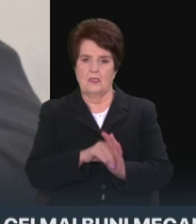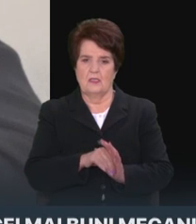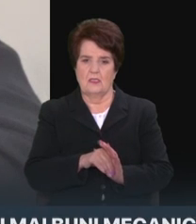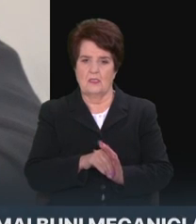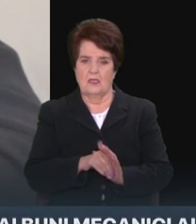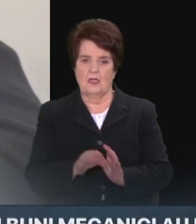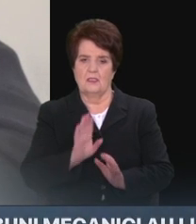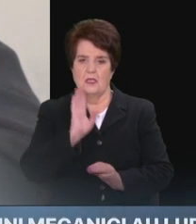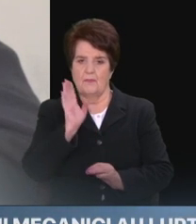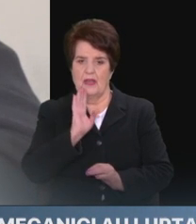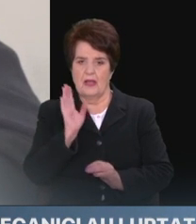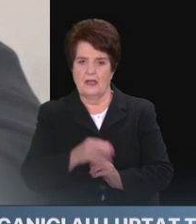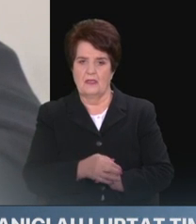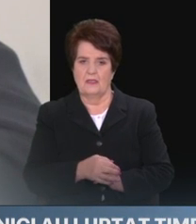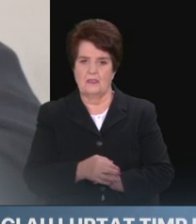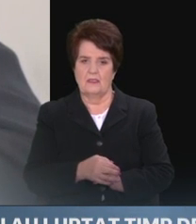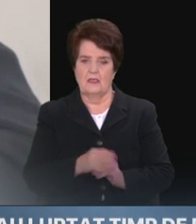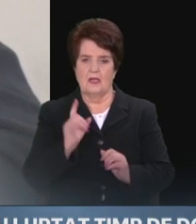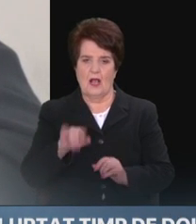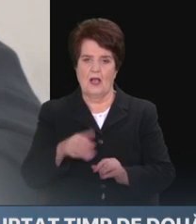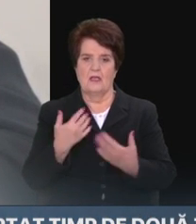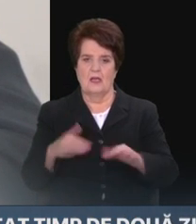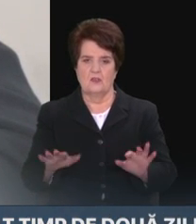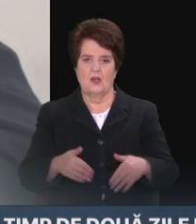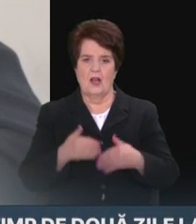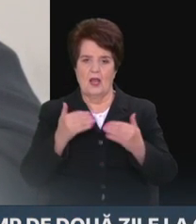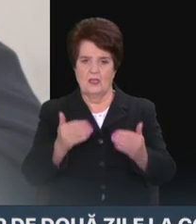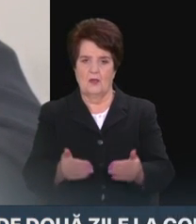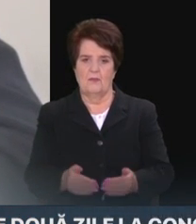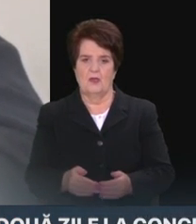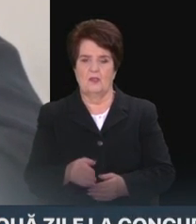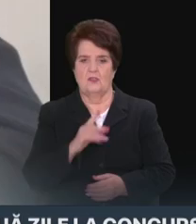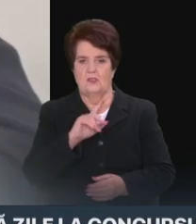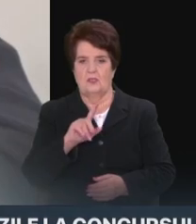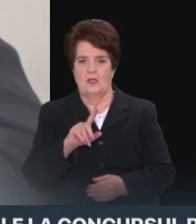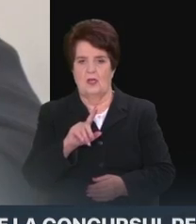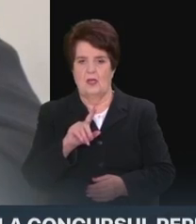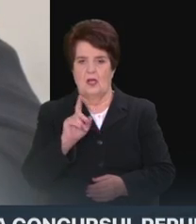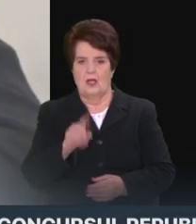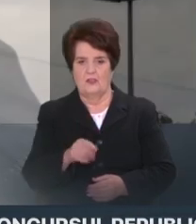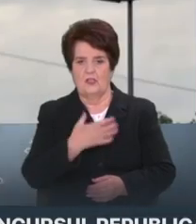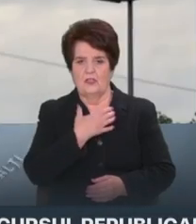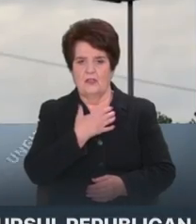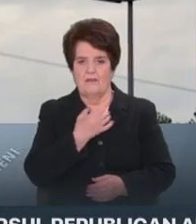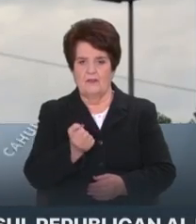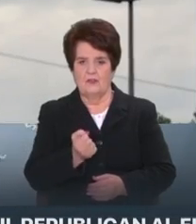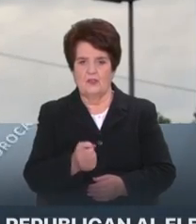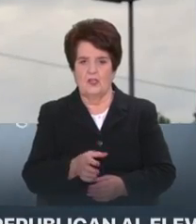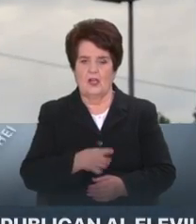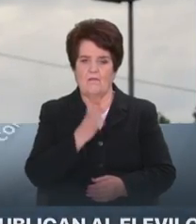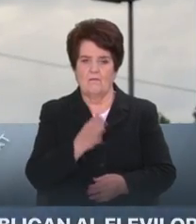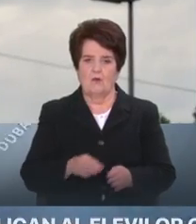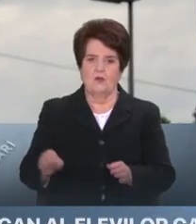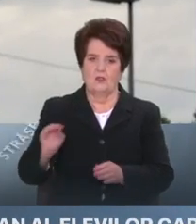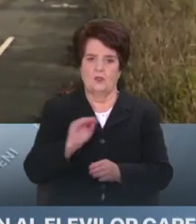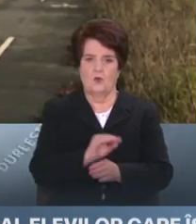de dimineață, care deja l-am depășit către această oră, acest deficit a fost acoperit